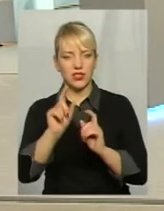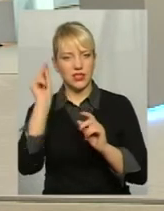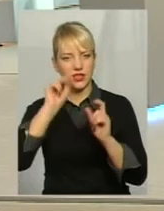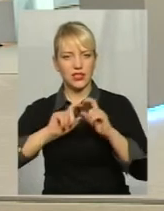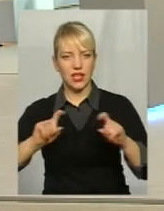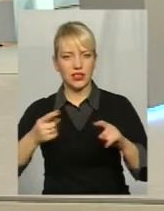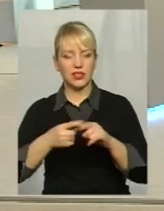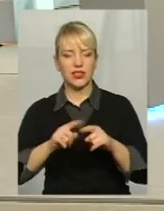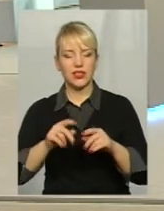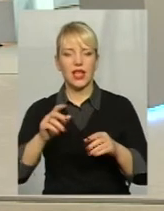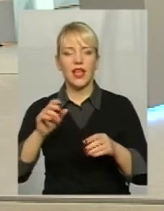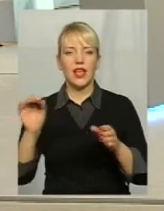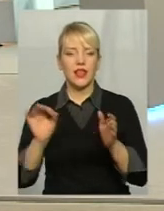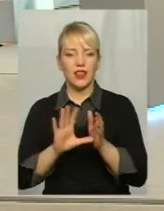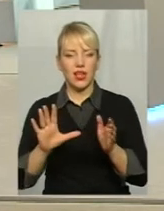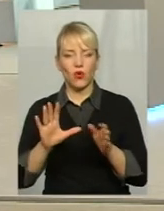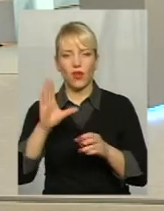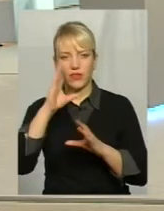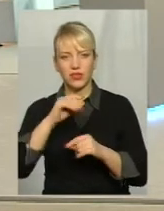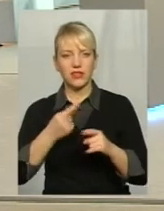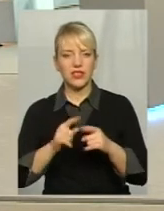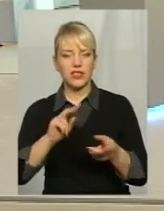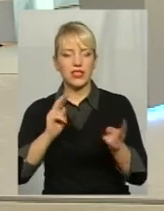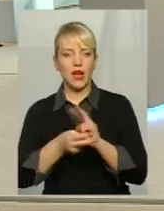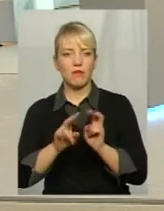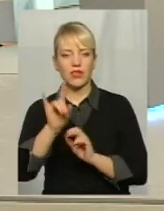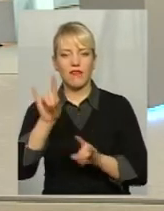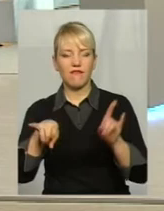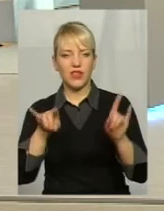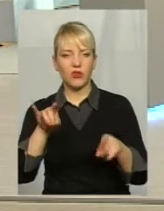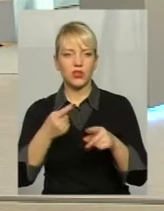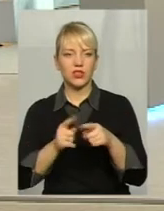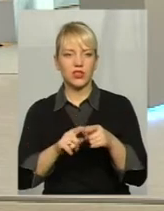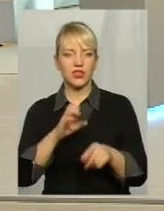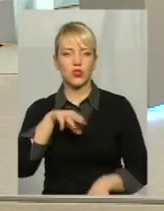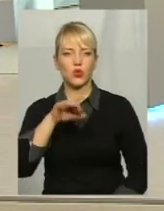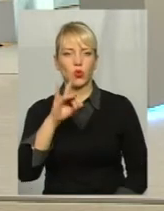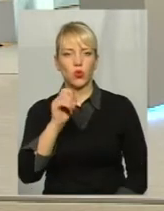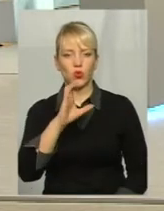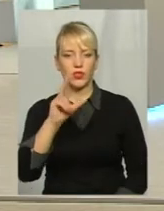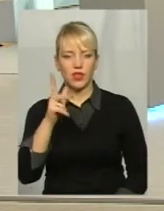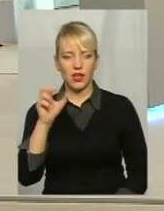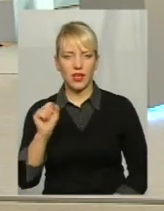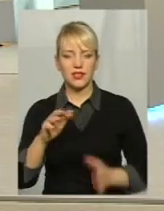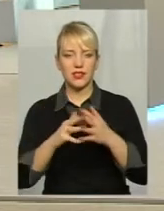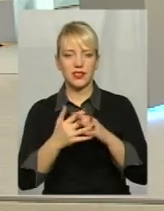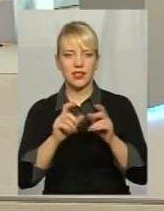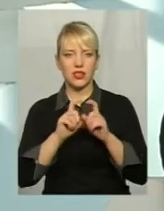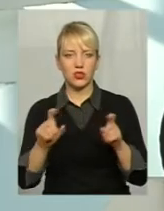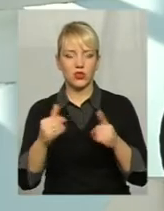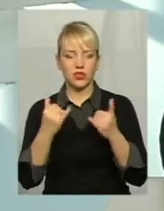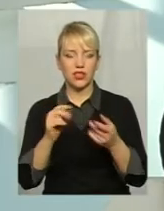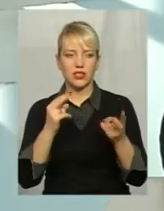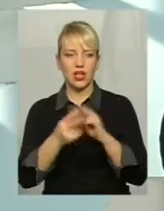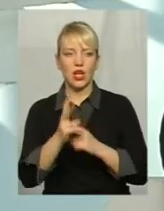енергоефективність, заміна вікон в тих школах, де ще не були замінені Це Струйська сільська школа, зараз заміна йде